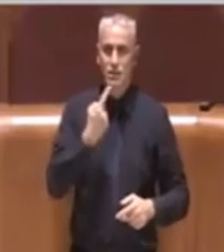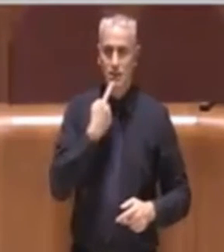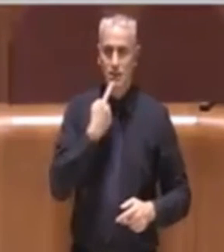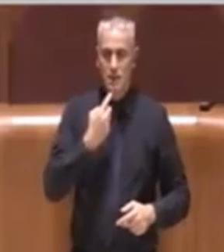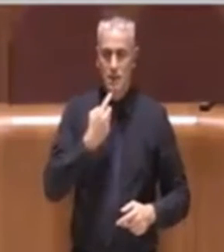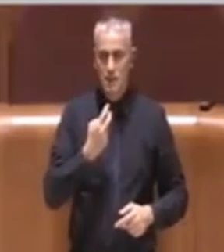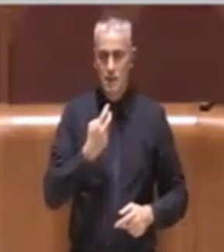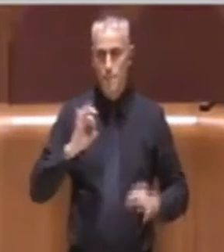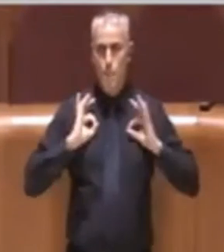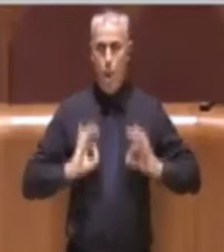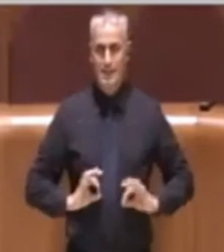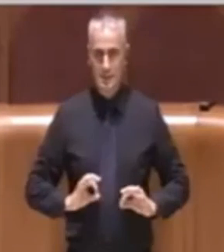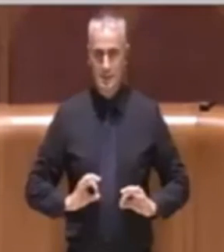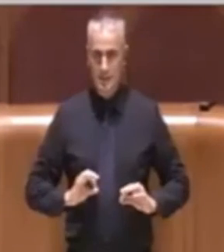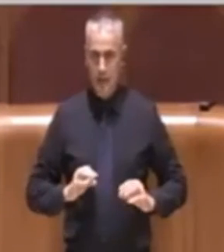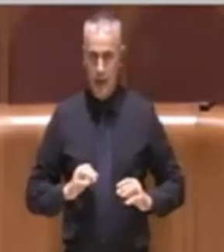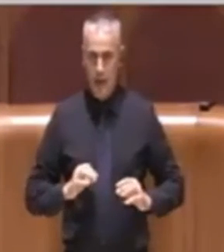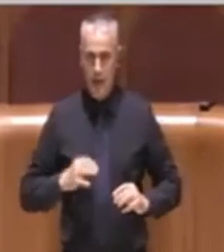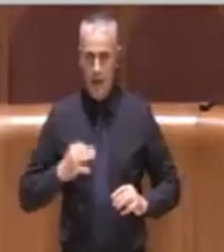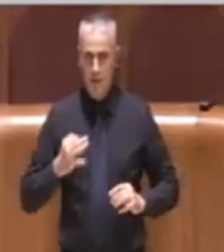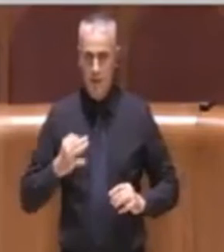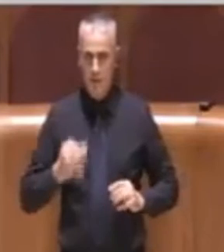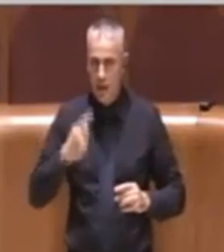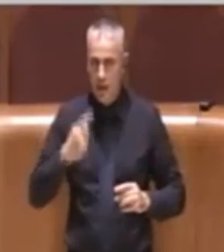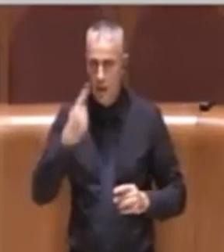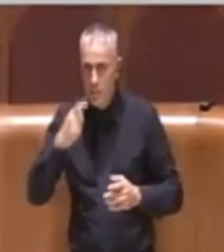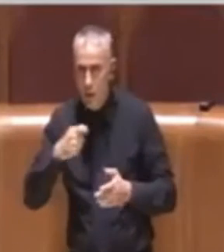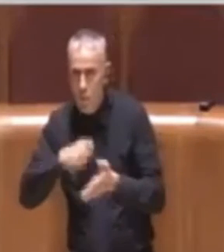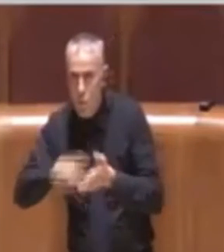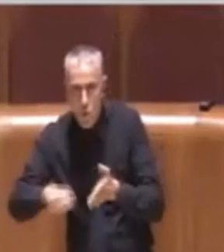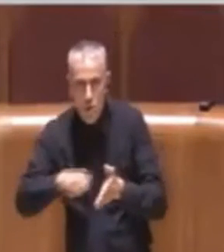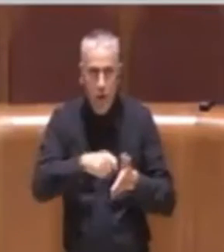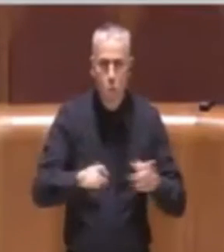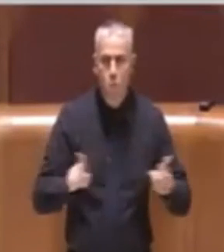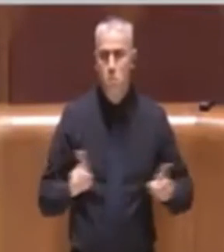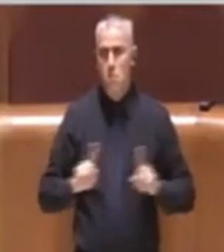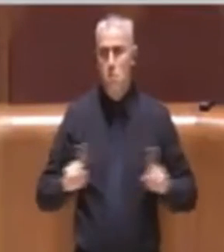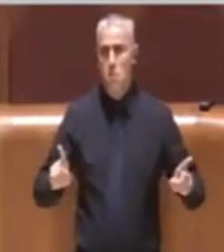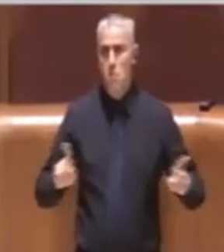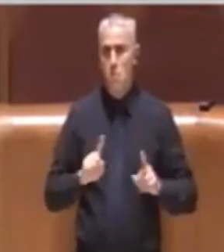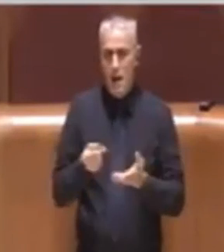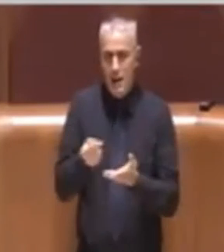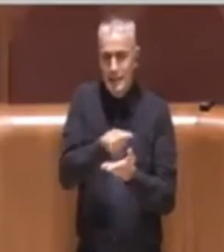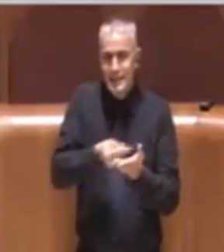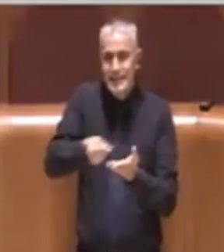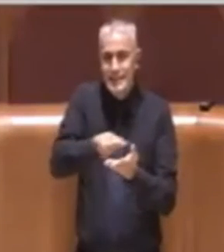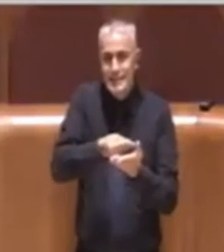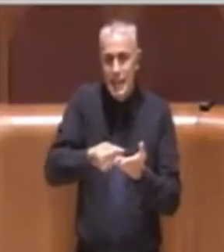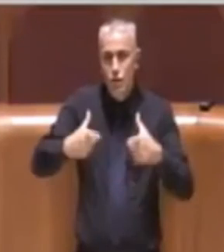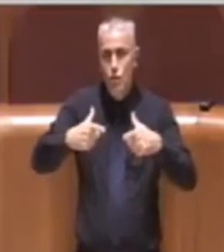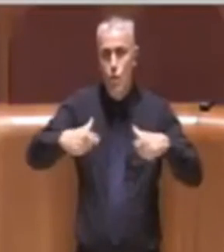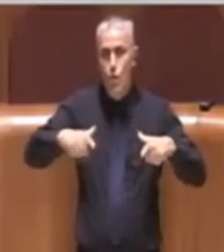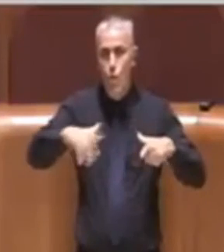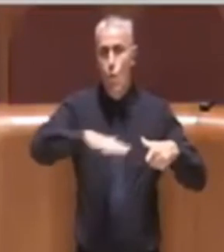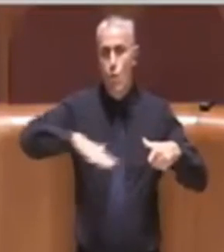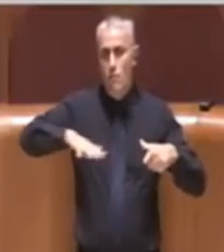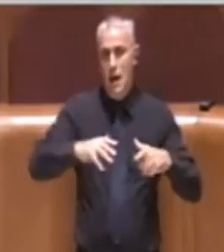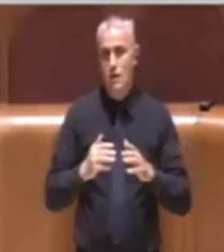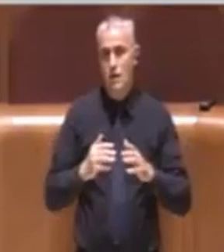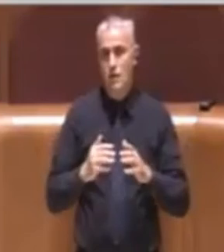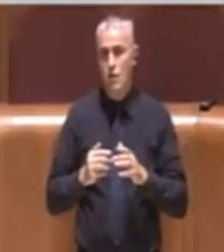Locale che non deve letteralmente inseguire le infrazioni, ma con un adeguato disegno urbano le andiamo a prevenire.